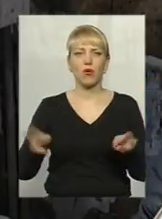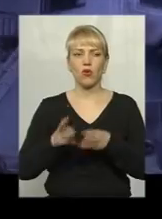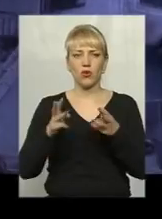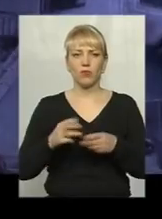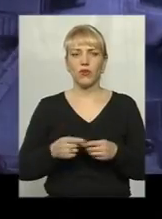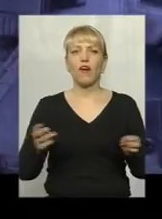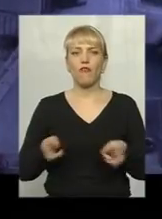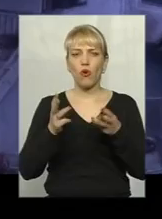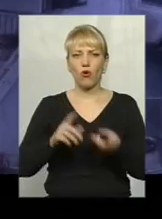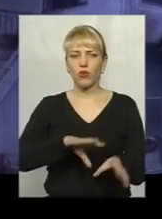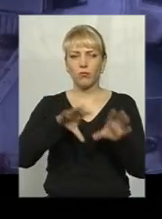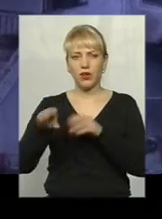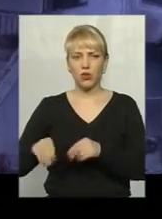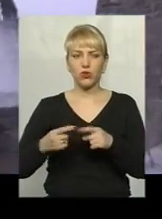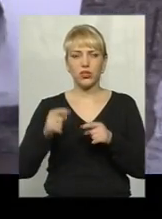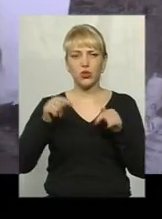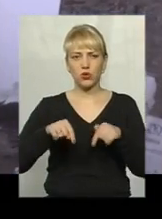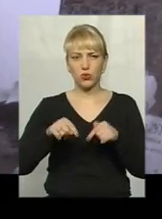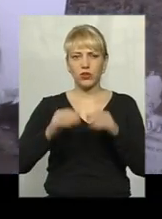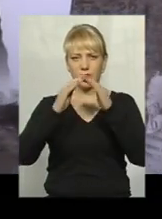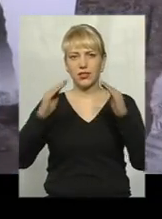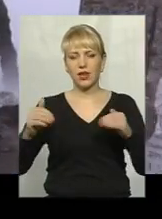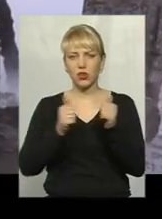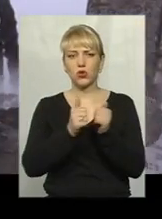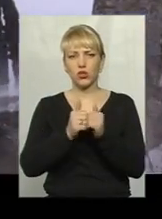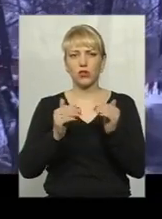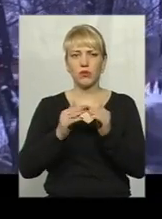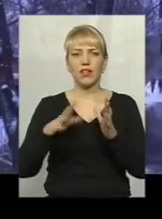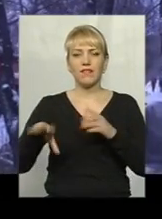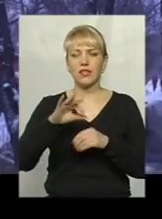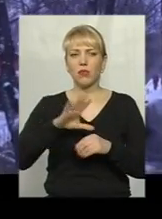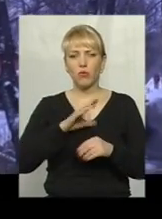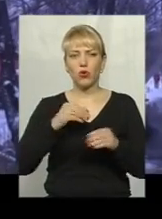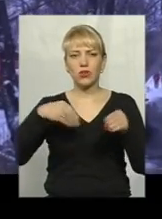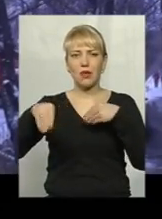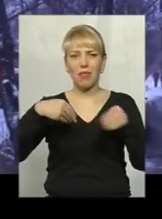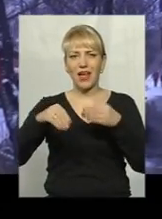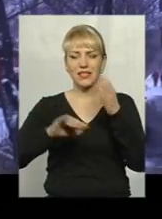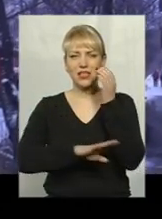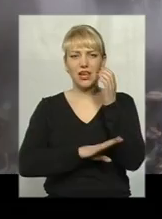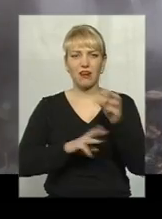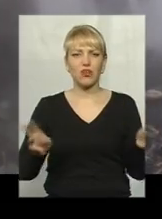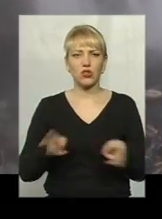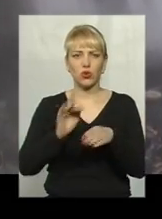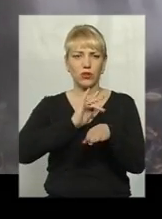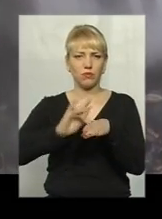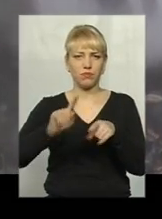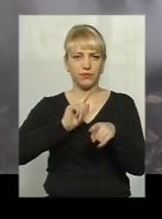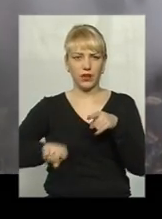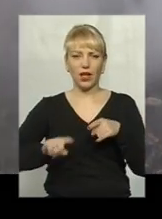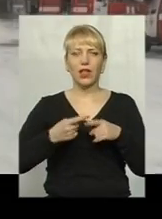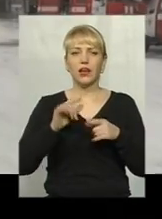Вогонь перекинувся сюди із даху сусідньої хати. Будинок, де все було із пластику та дерево, згорів за якусь годину.